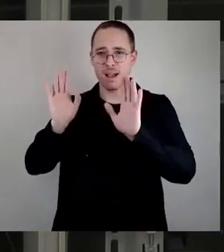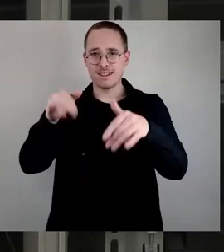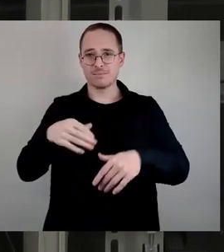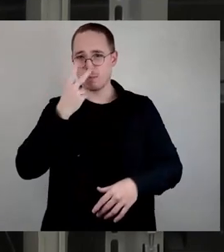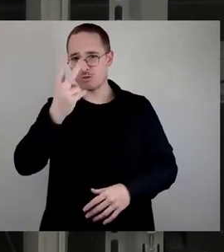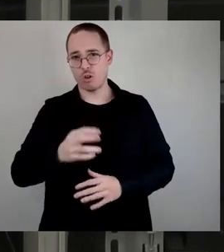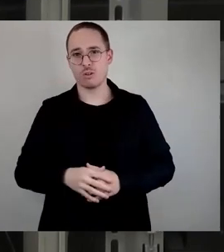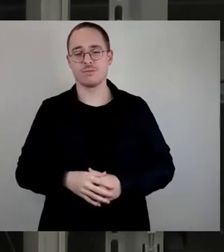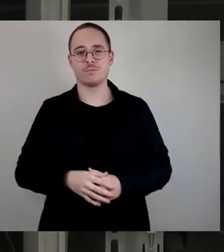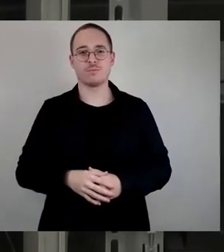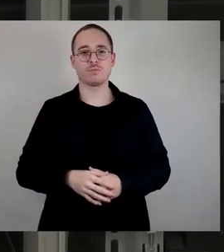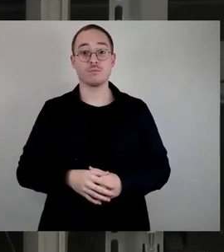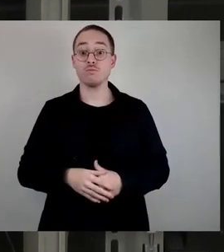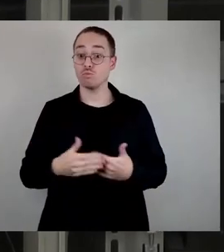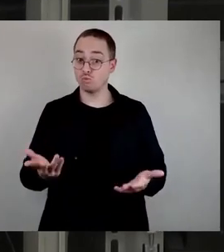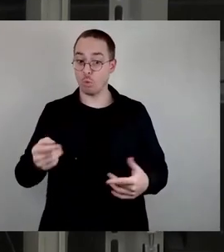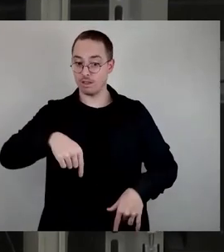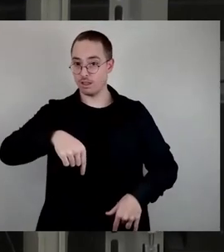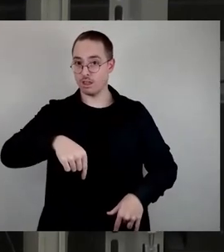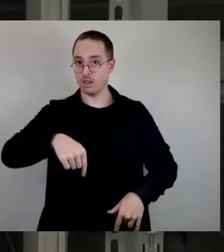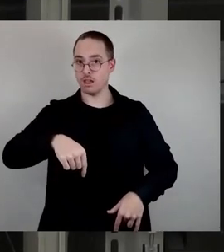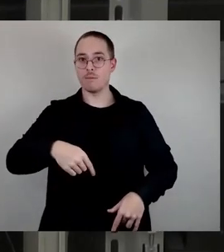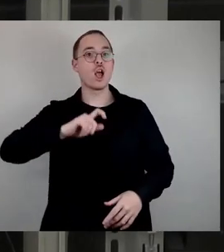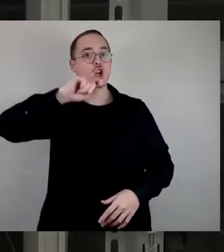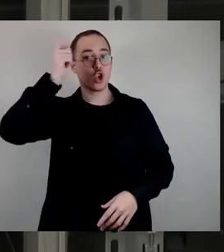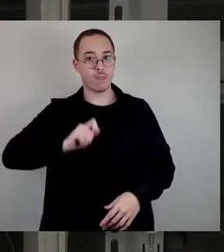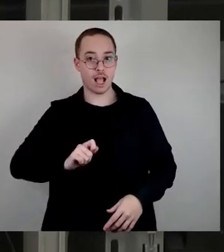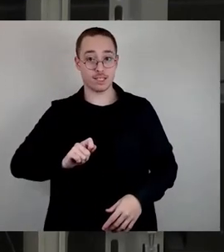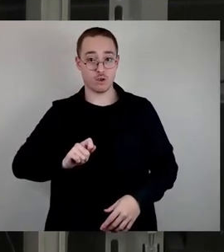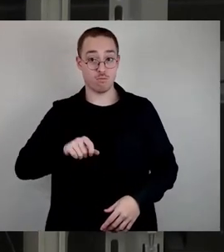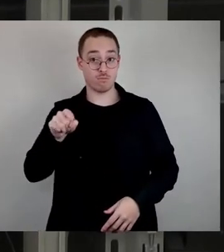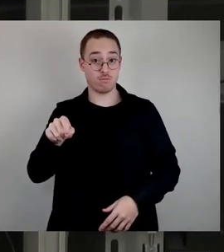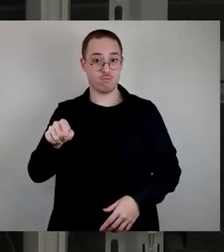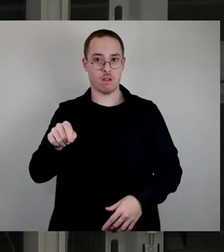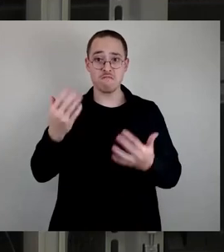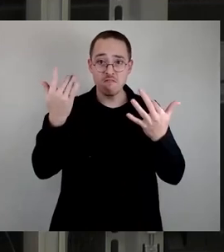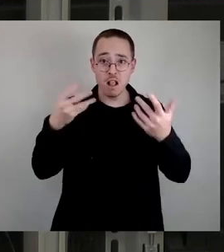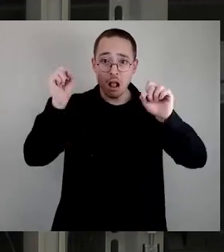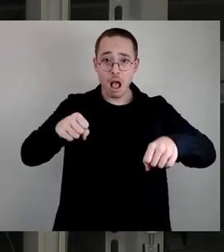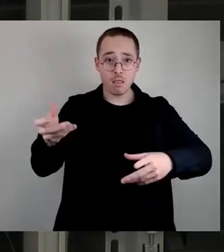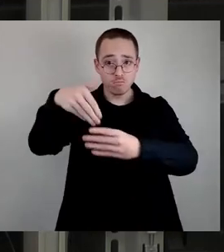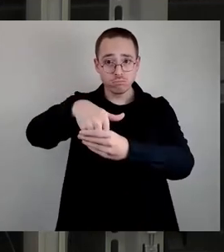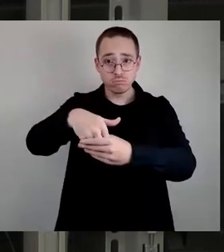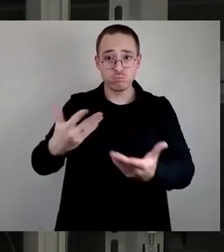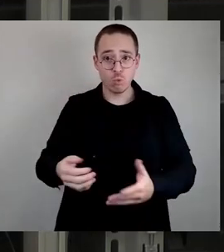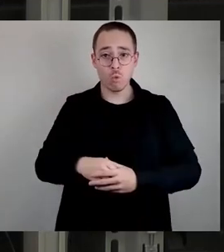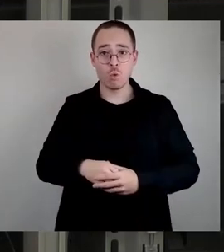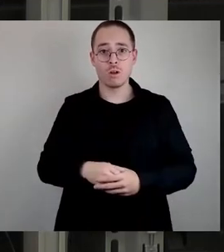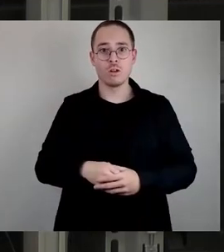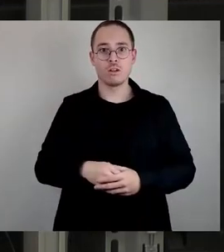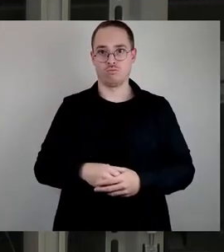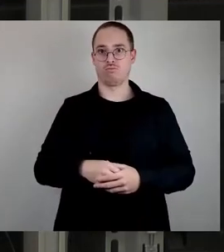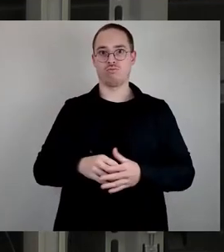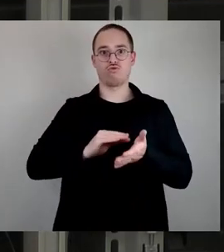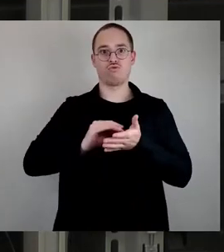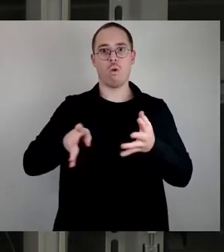dass wir bei den Kapazitäten des Gymnasiums erstmal feststellen können, dass der Schulnetzplan feststellt, dass